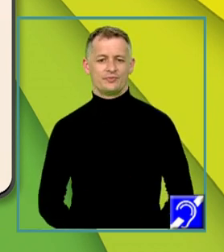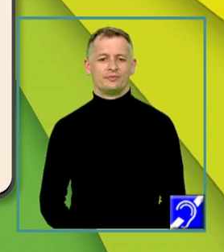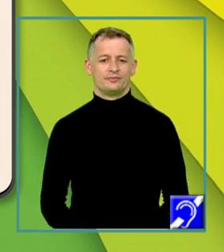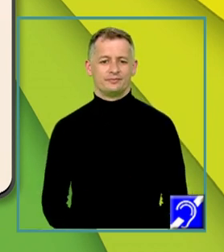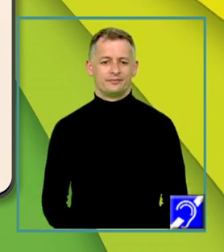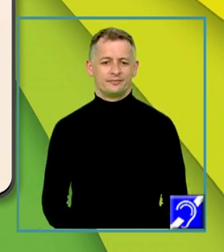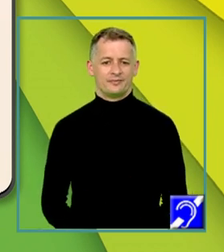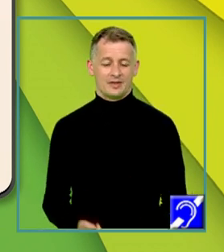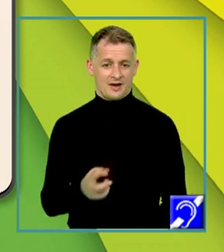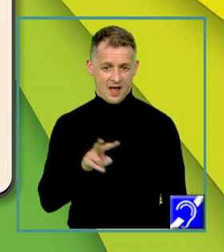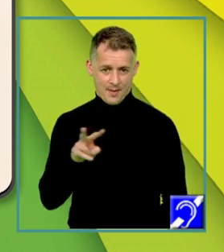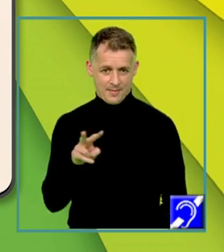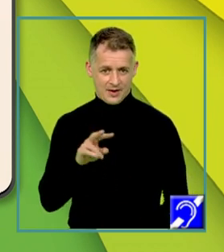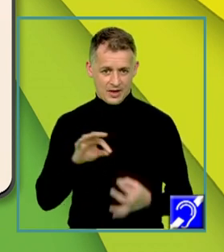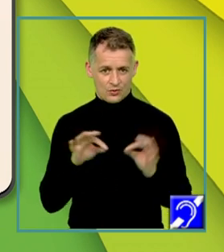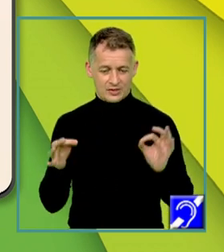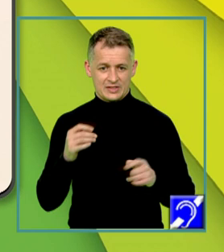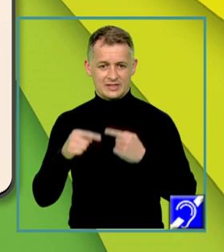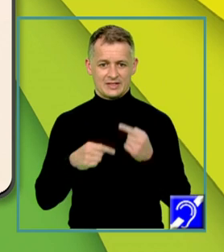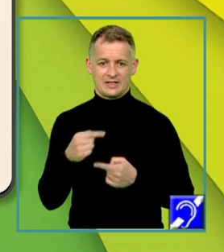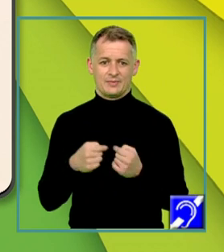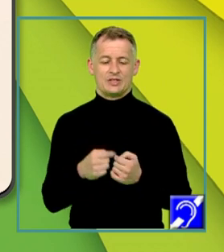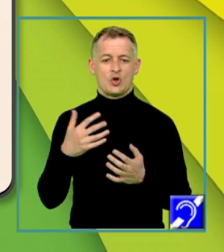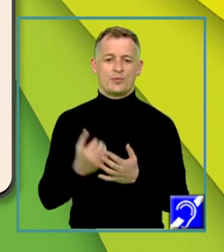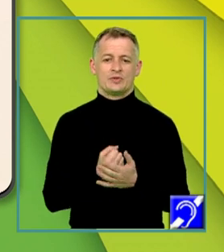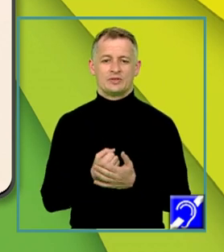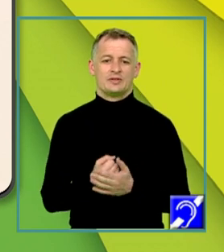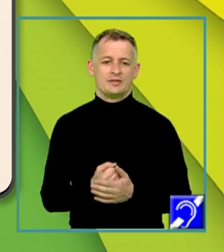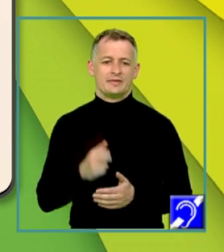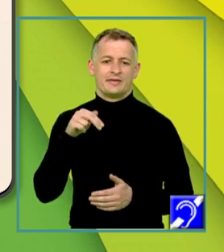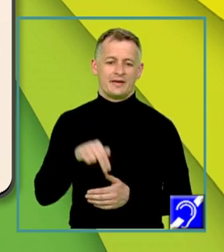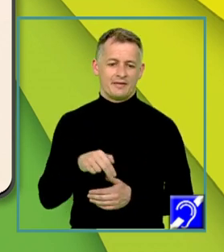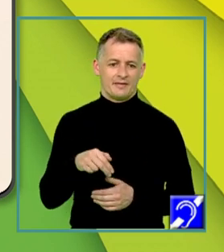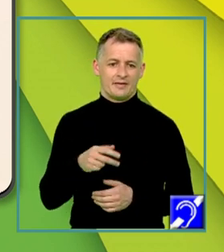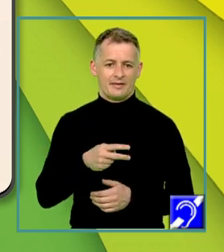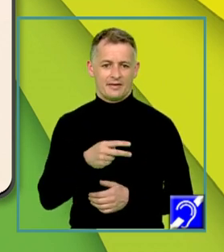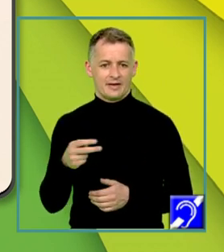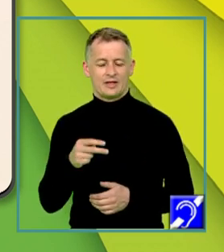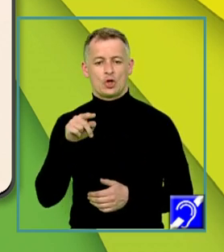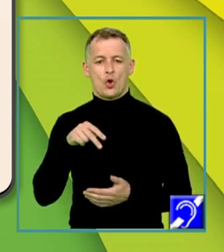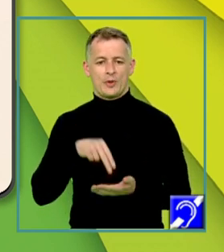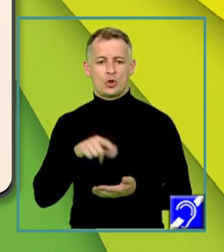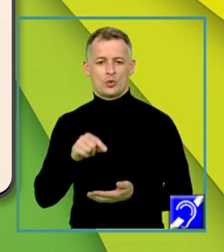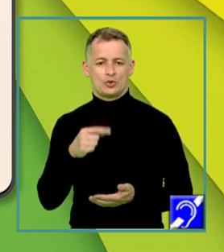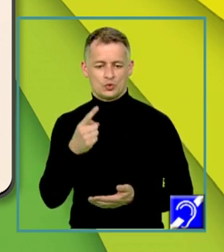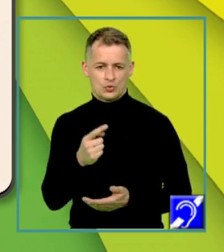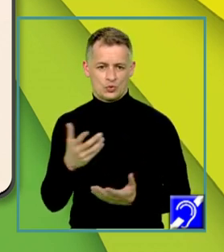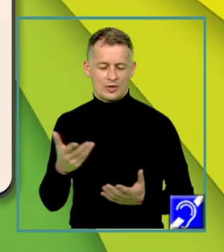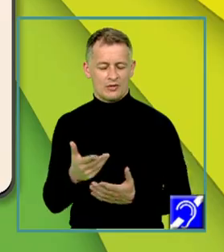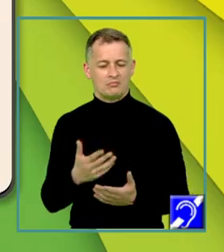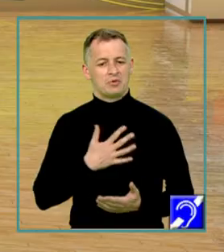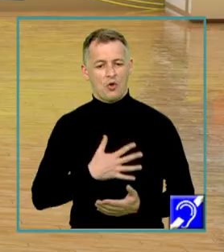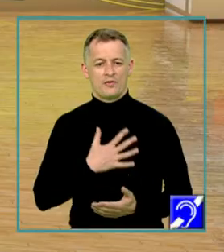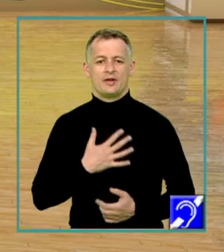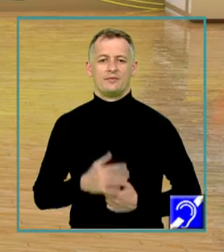Din ambele ecuații ale sistemului se obține Ien egal cu 2021 care convine.